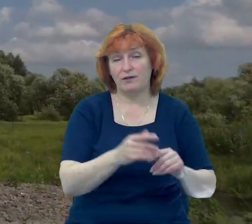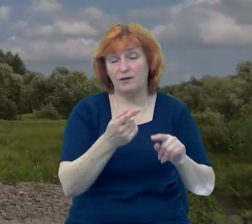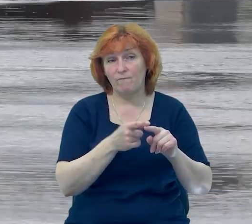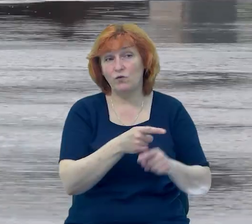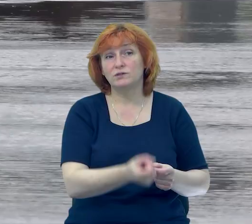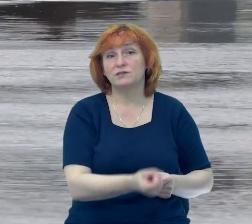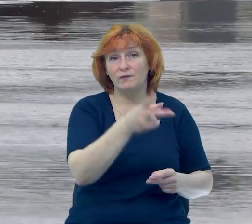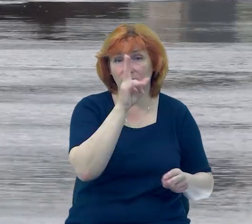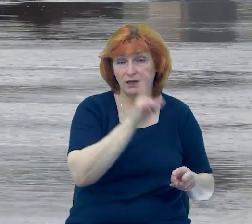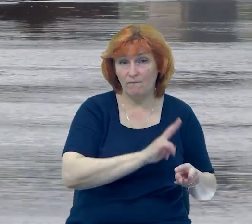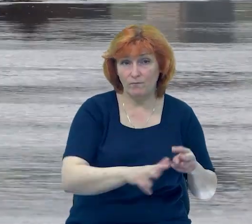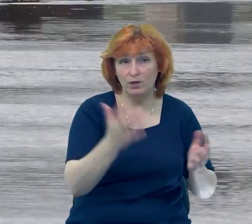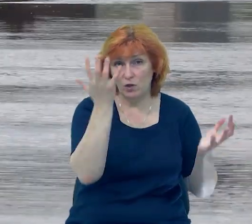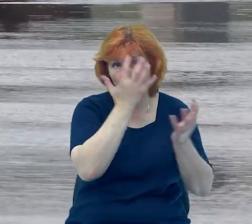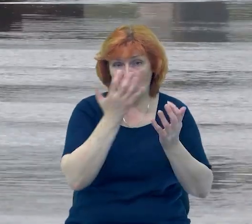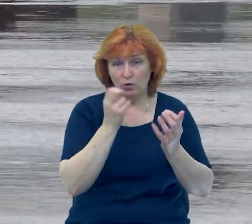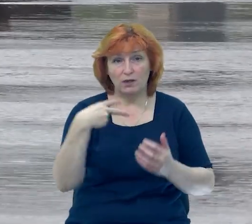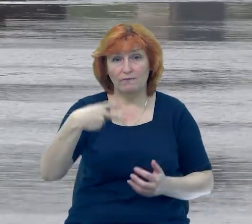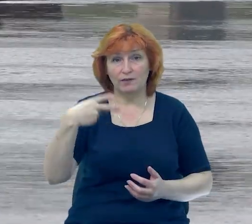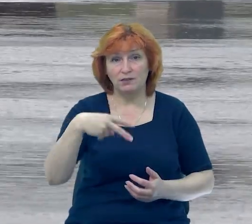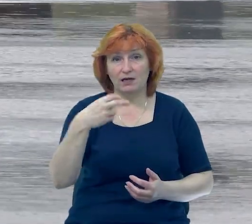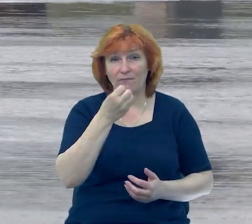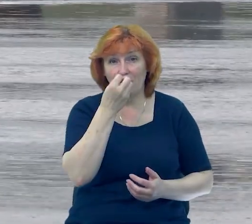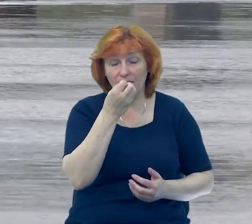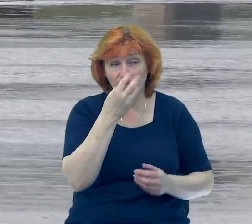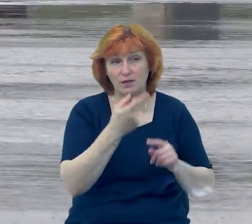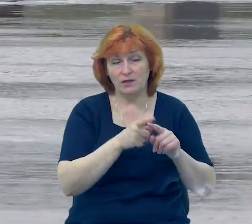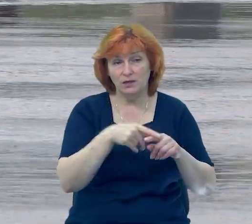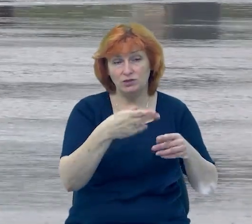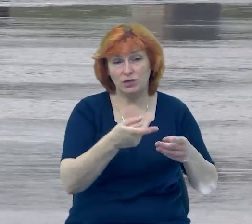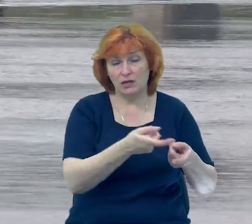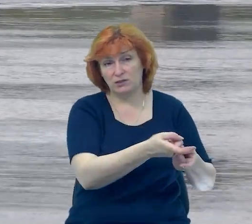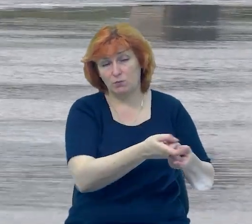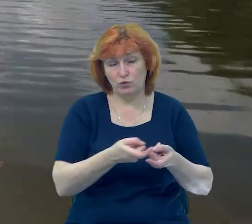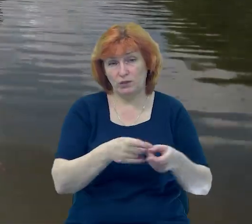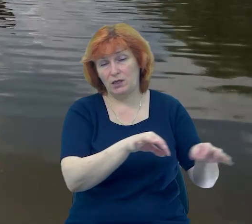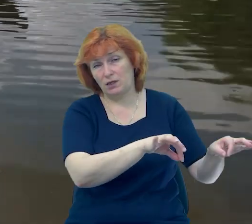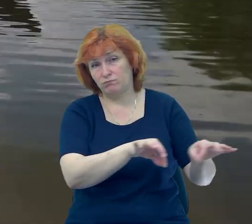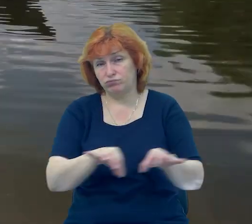Звідки він зник – в ніч на 20 квітня. Тепер його буксиром повертають назад.